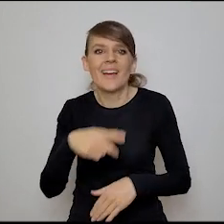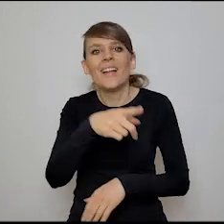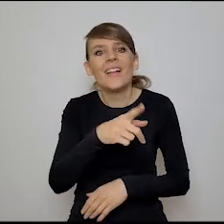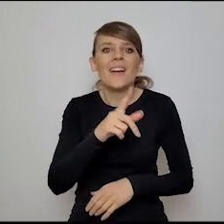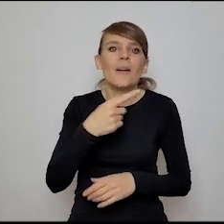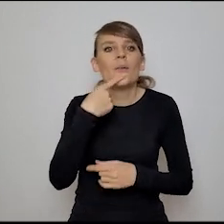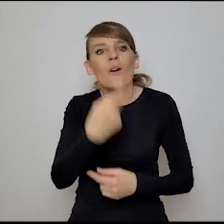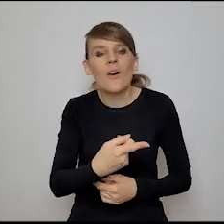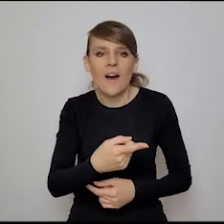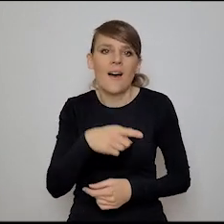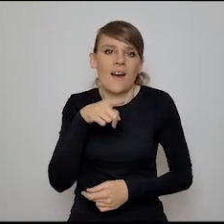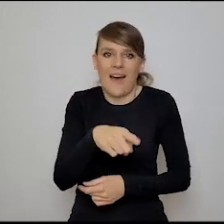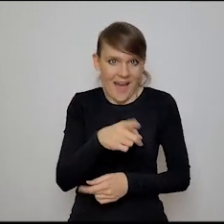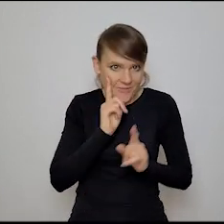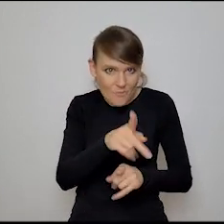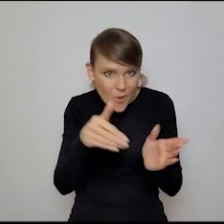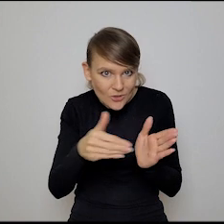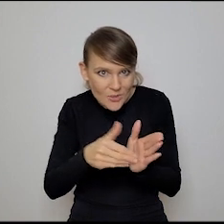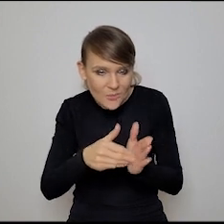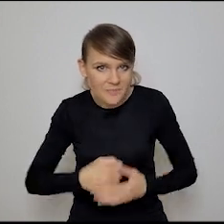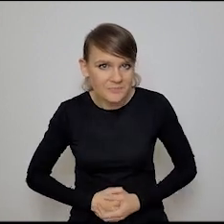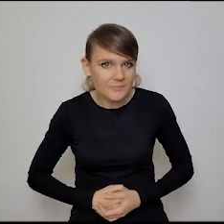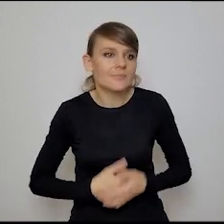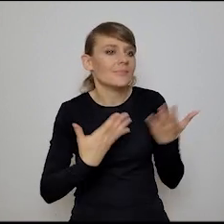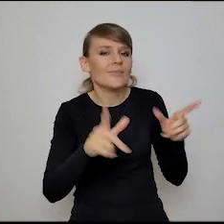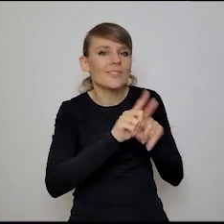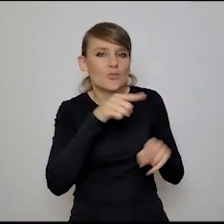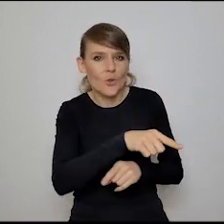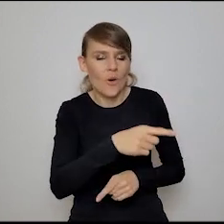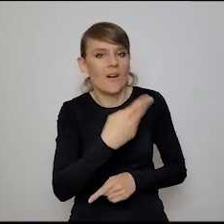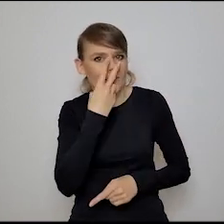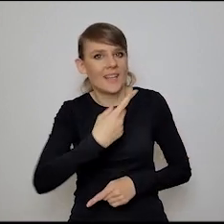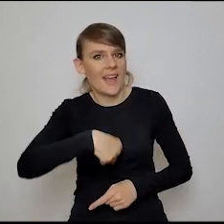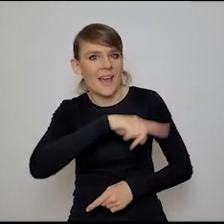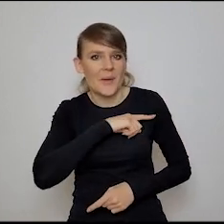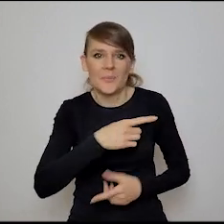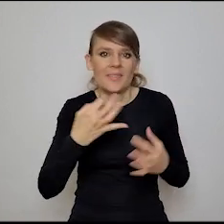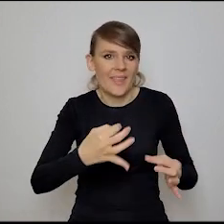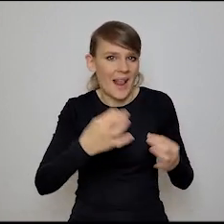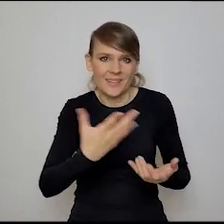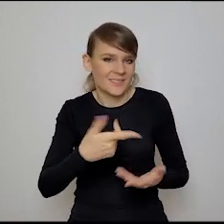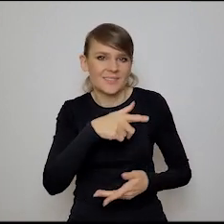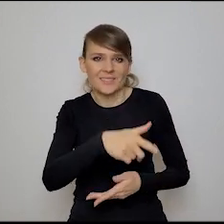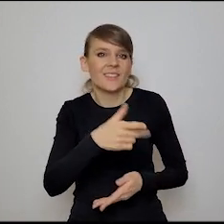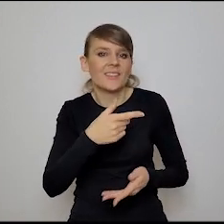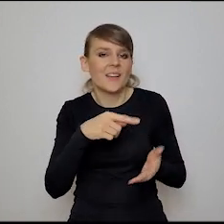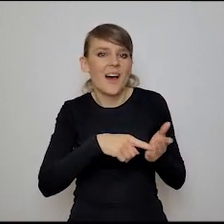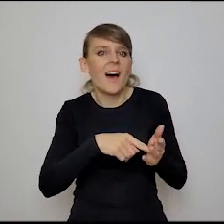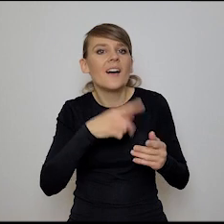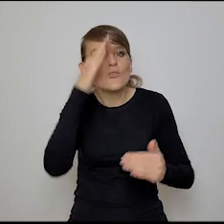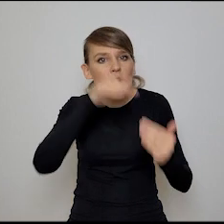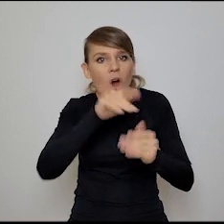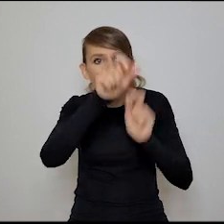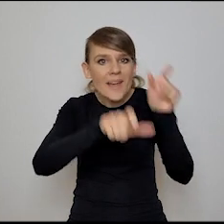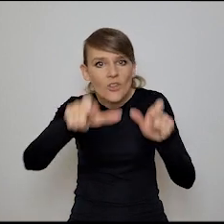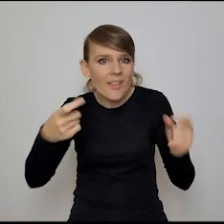coś powiedziałeś teraz, jak to się ma do tego, czego ty potrzebujesz, wiesz? Ale to też pokazuje, na jakim prymitywnym poziomie jesteśmy, jeśli chodzi o tą tak zwaną personalizację. Choć, jak